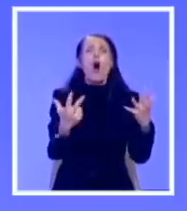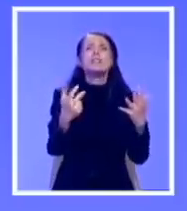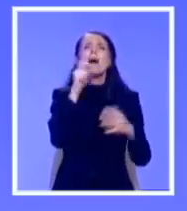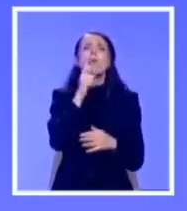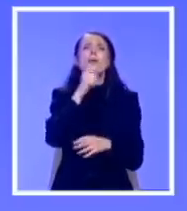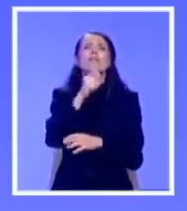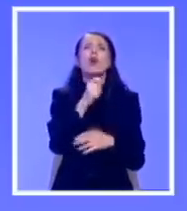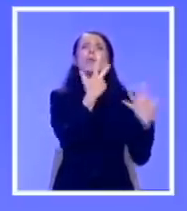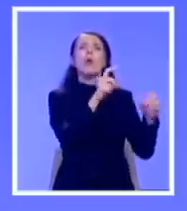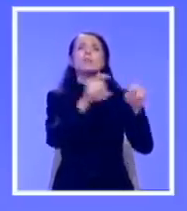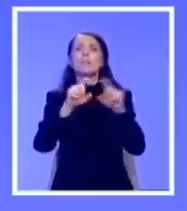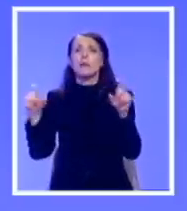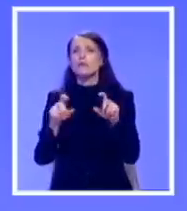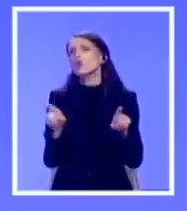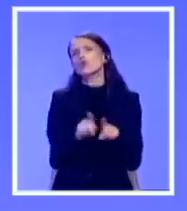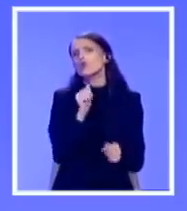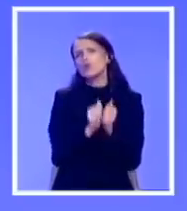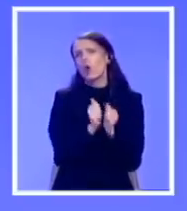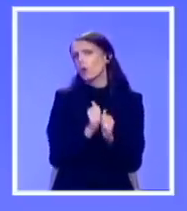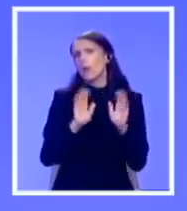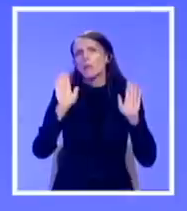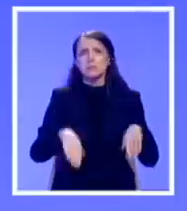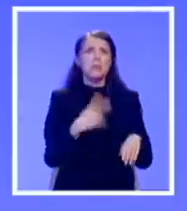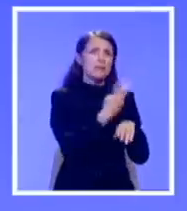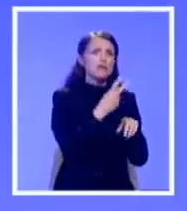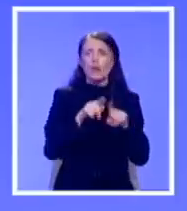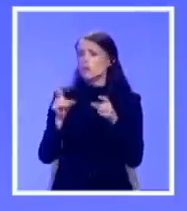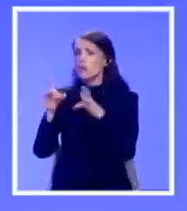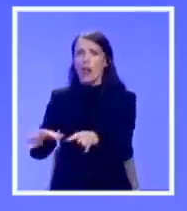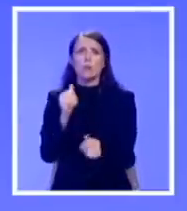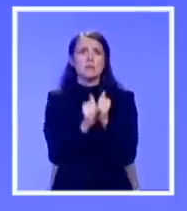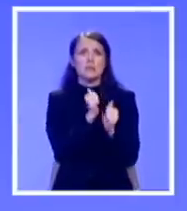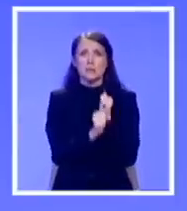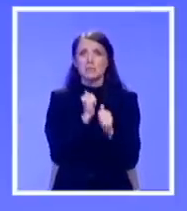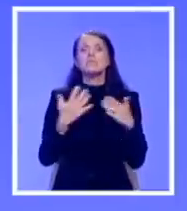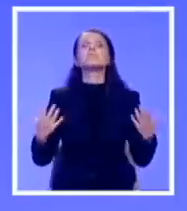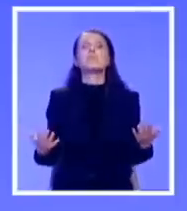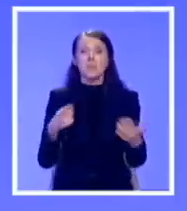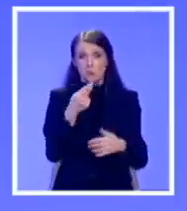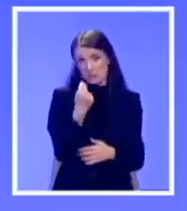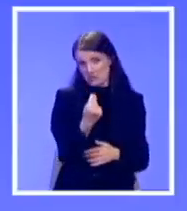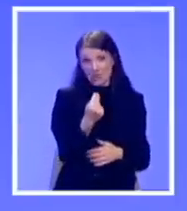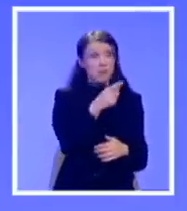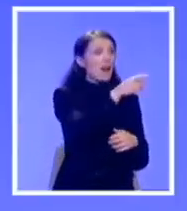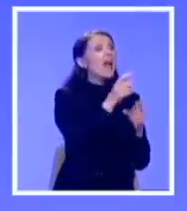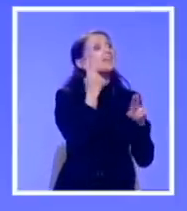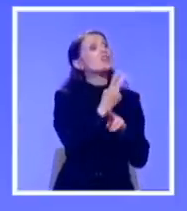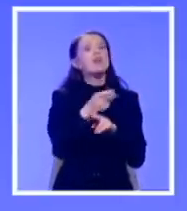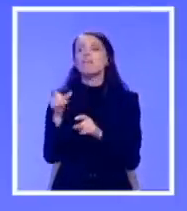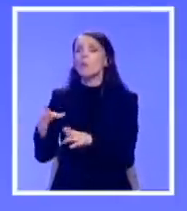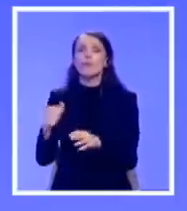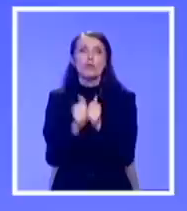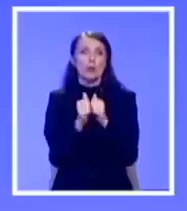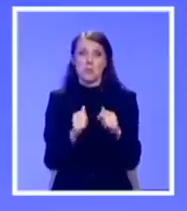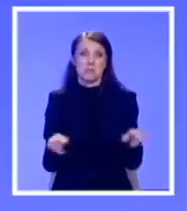kriminala, on nam takođe ne manjka, imamo ga sve više, od onog državnog pa do uličnog, ako u Srbiji uopšte ima razlike između ove dve vrste kriminala. Beograd